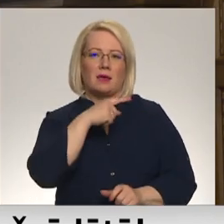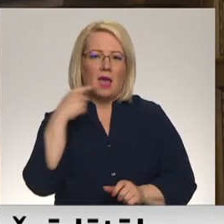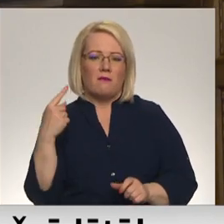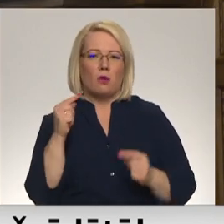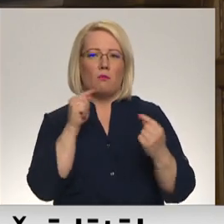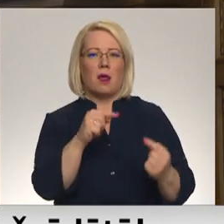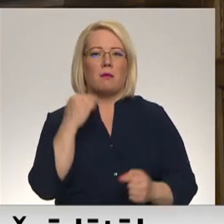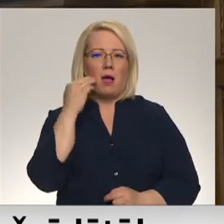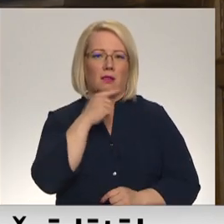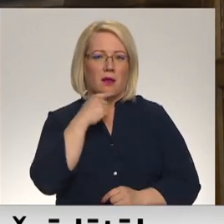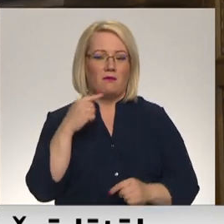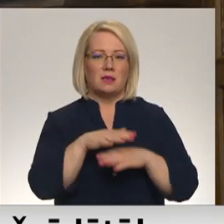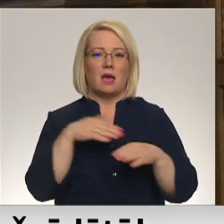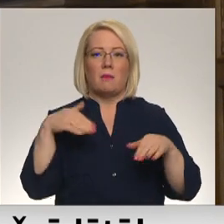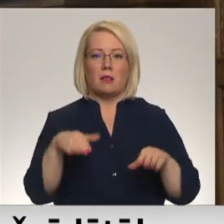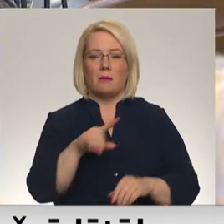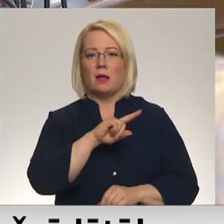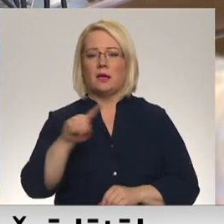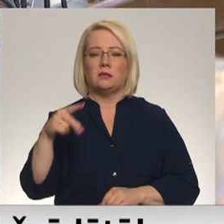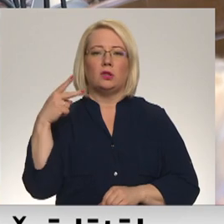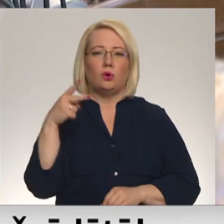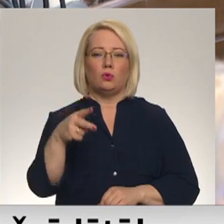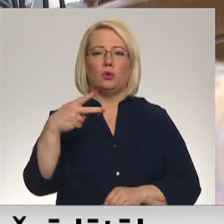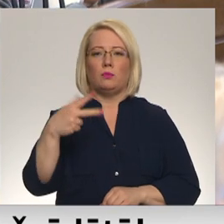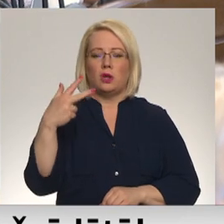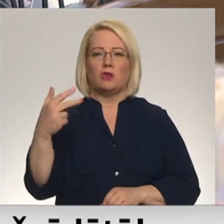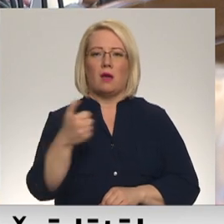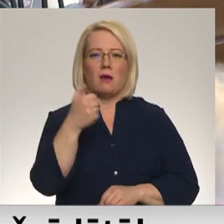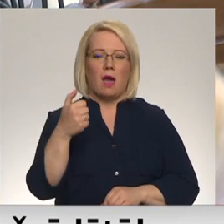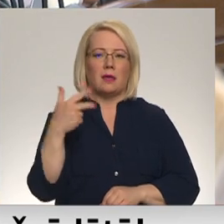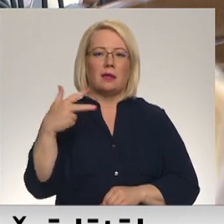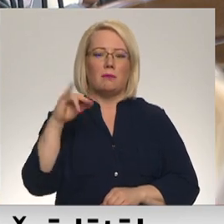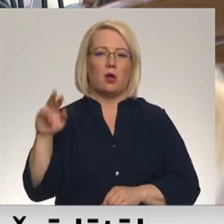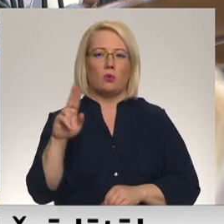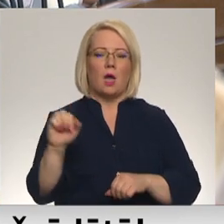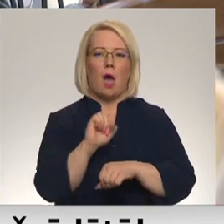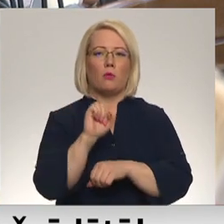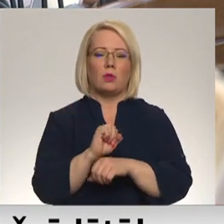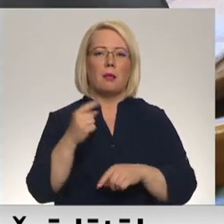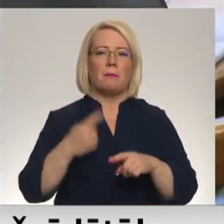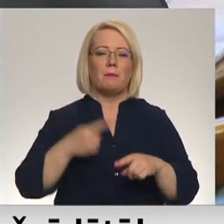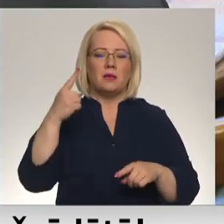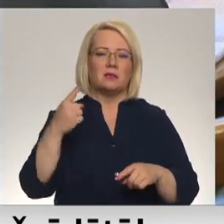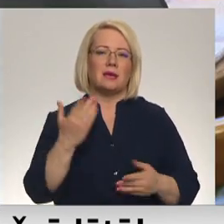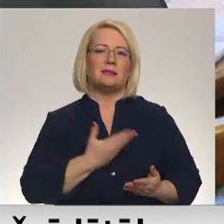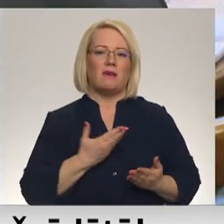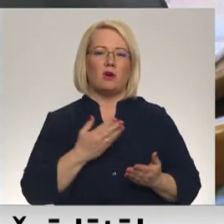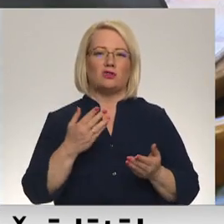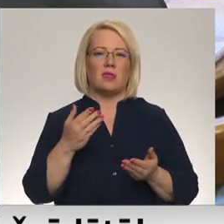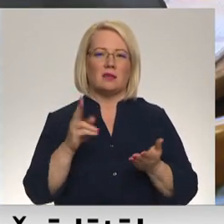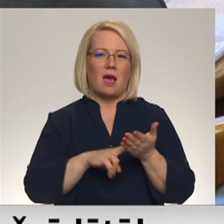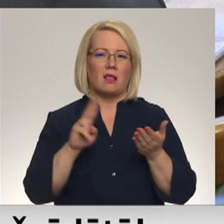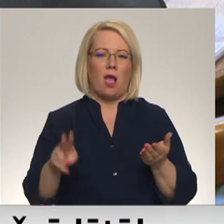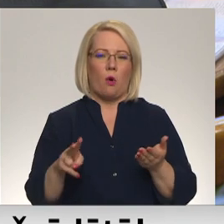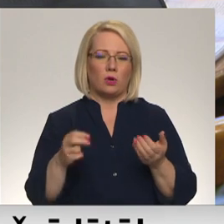Sājuma šodien lēma līdz 2023. kādu 30. jūnijam apturēt pirmreizēju termiņu uzturēšanās atļauju izsniegšanu